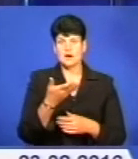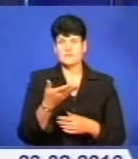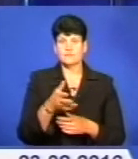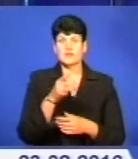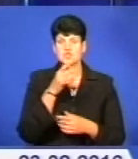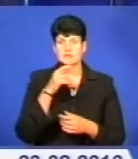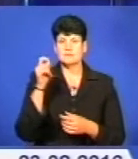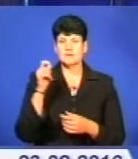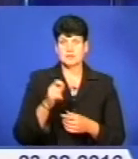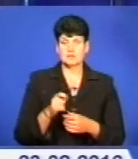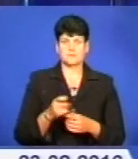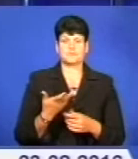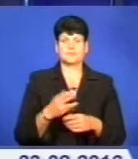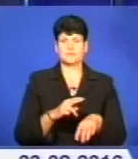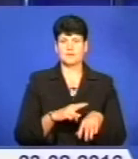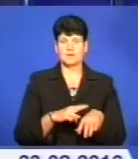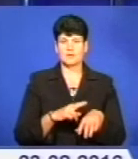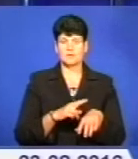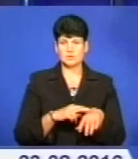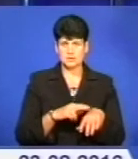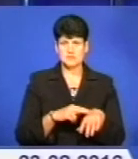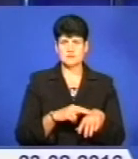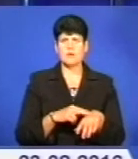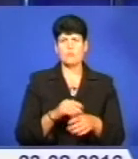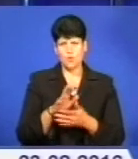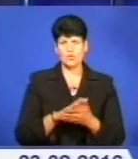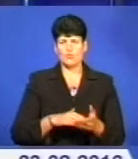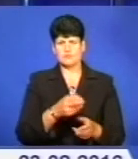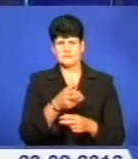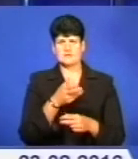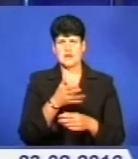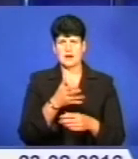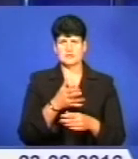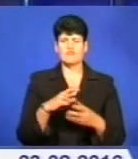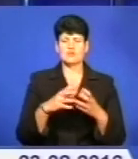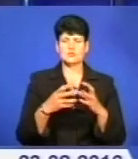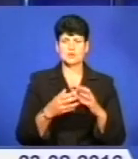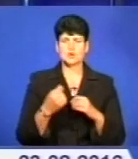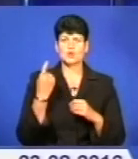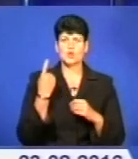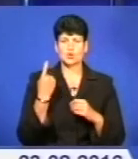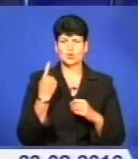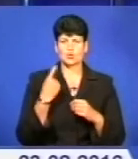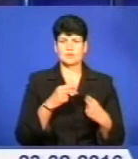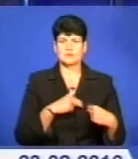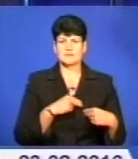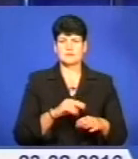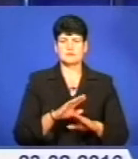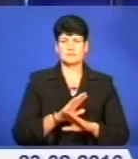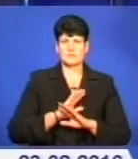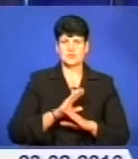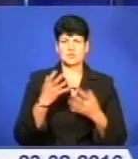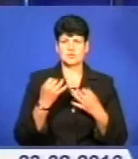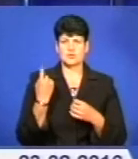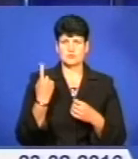прибуття оперативників озброєний чоловік продовжував гатити зі зброї. У результаті одного із співробітників поліції загинув, ще один